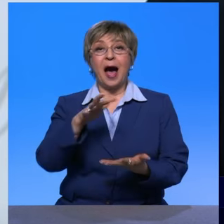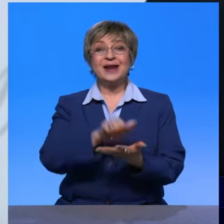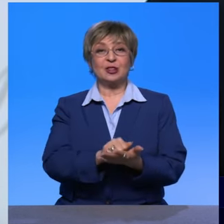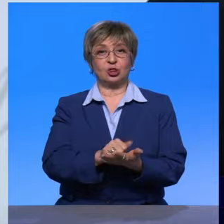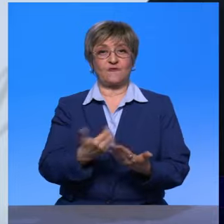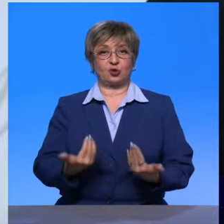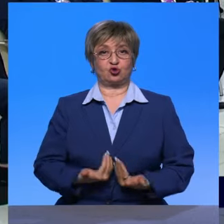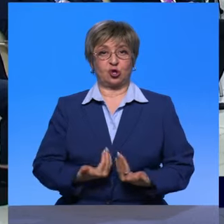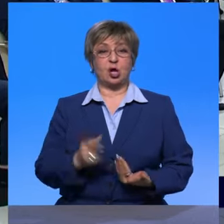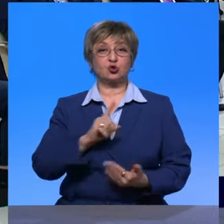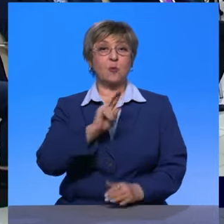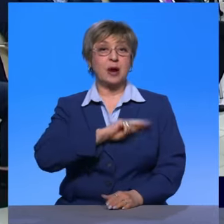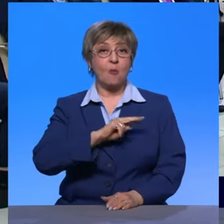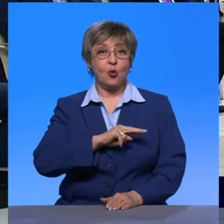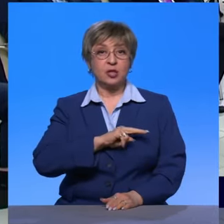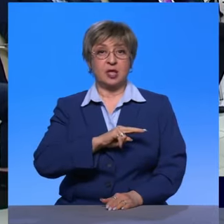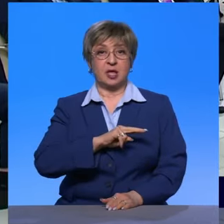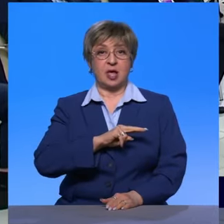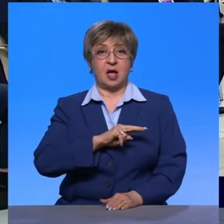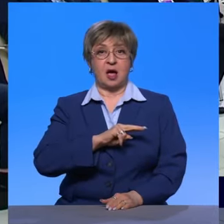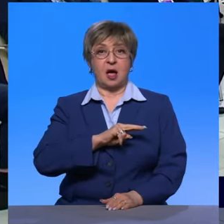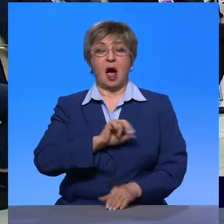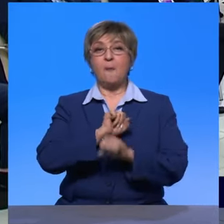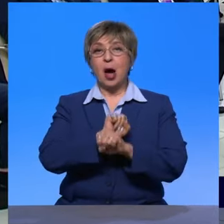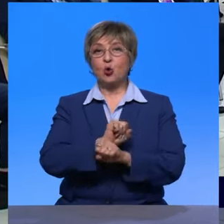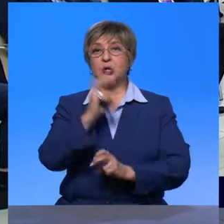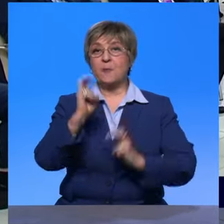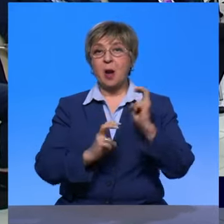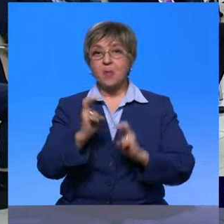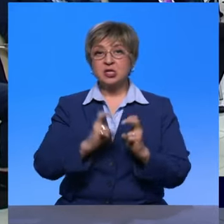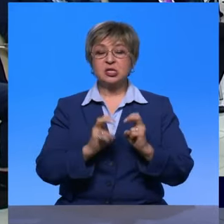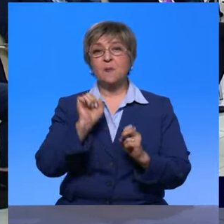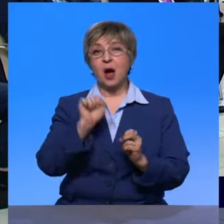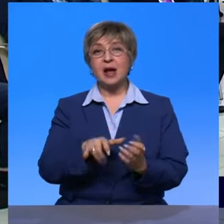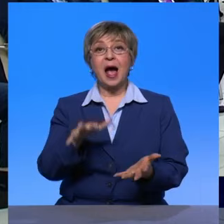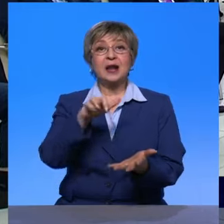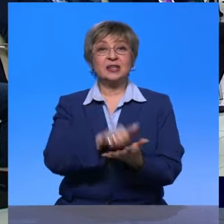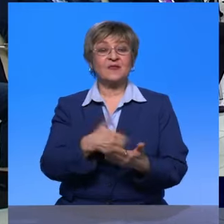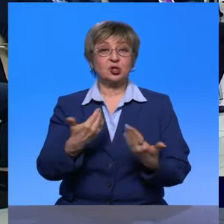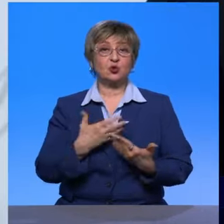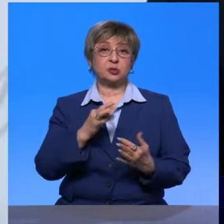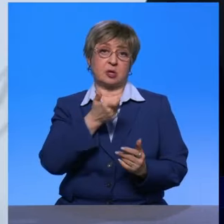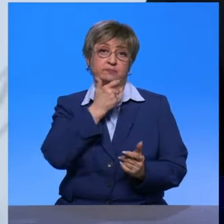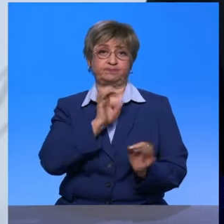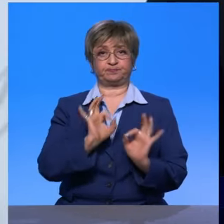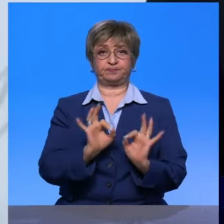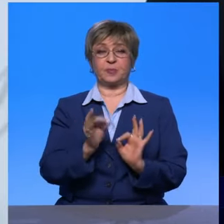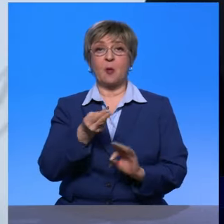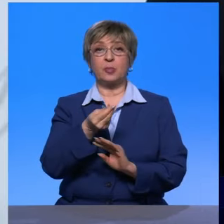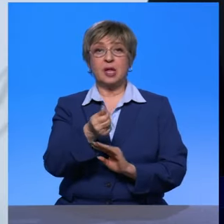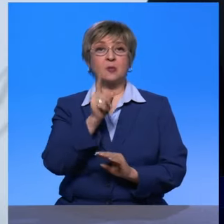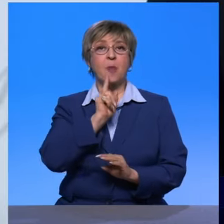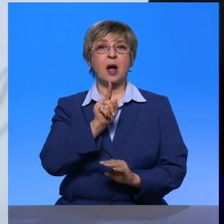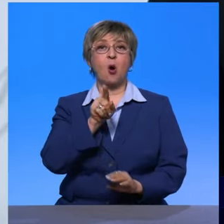работникам ОПК арендовать это жилье за умеренную плату, чтобы пока втягиваться в процесс,